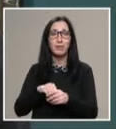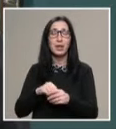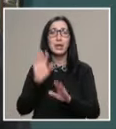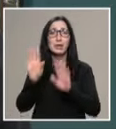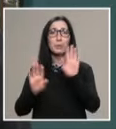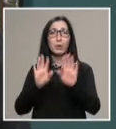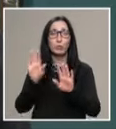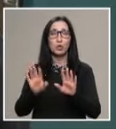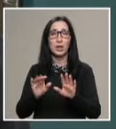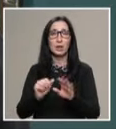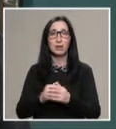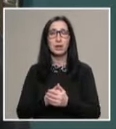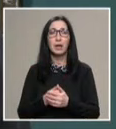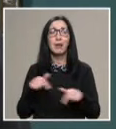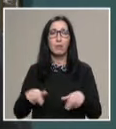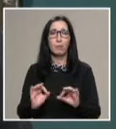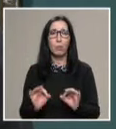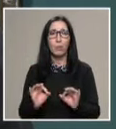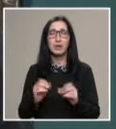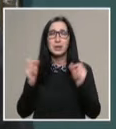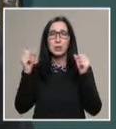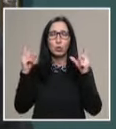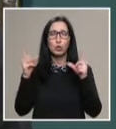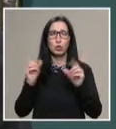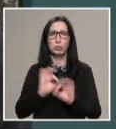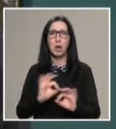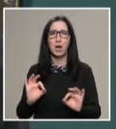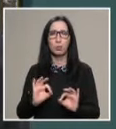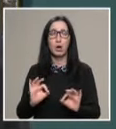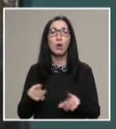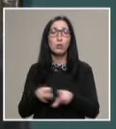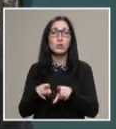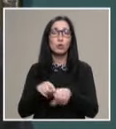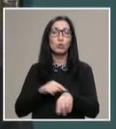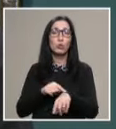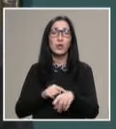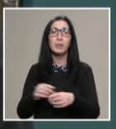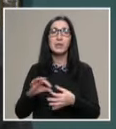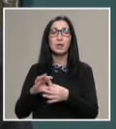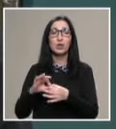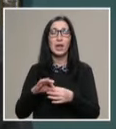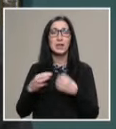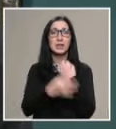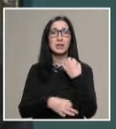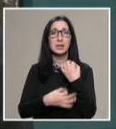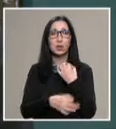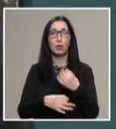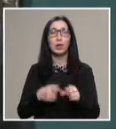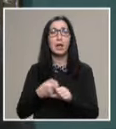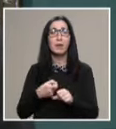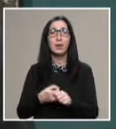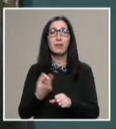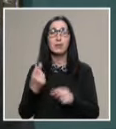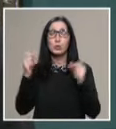приложение за виртуално и добавена реалност в момента са изключително актуални, но в същото време съчетане с историята това нещо създава един